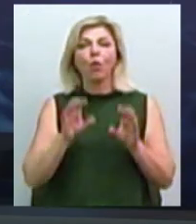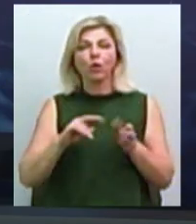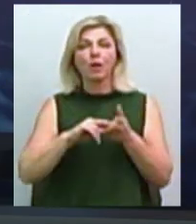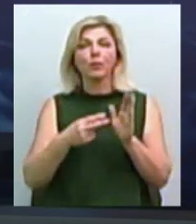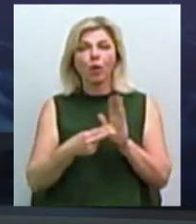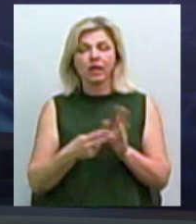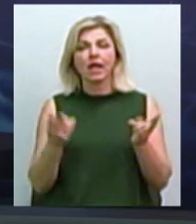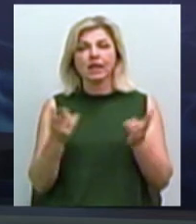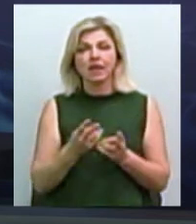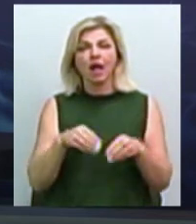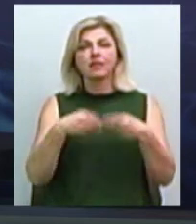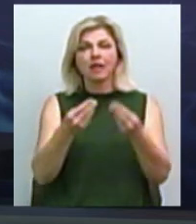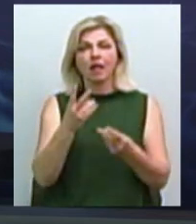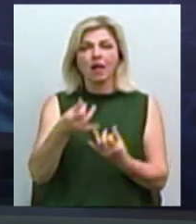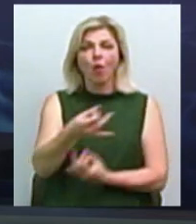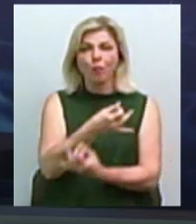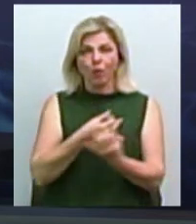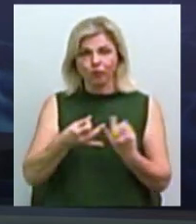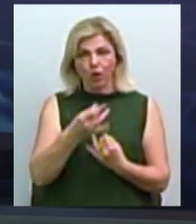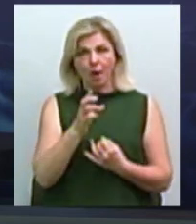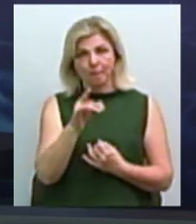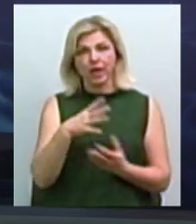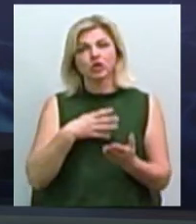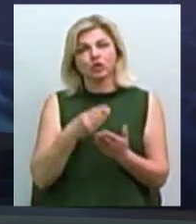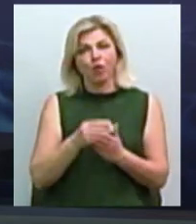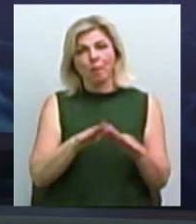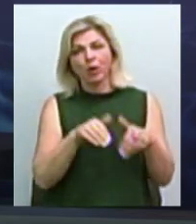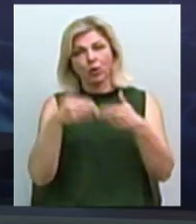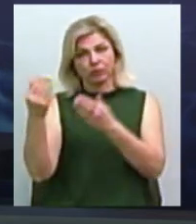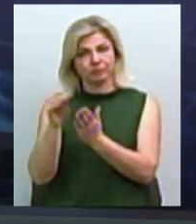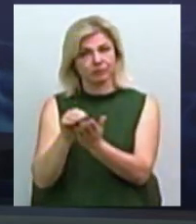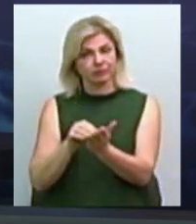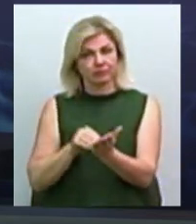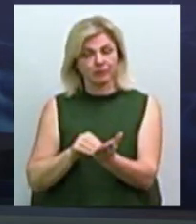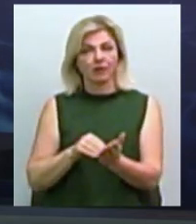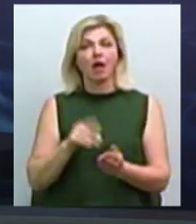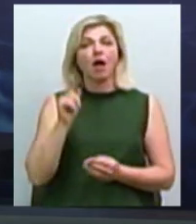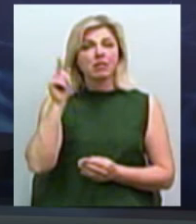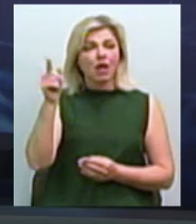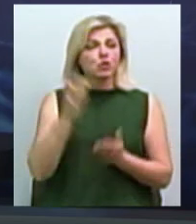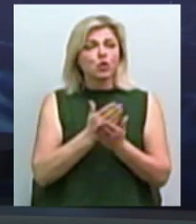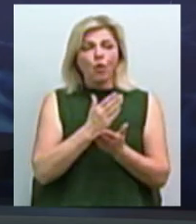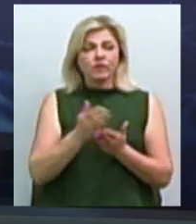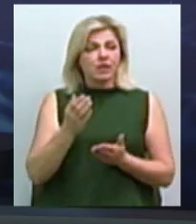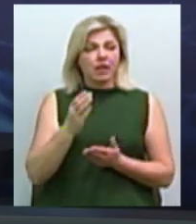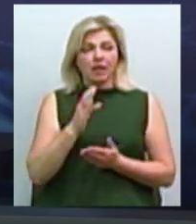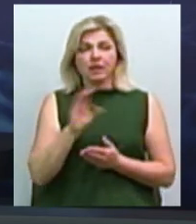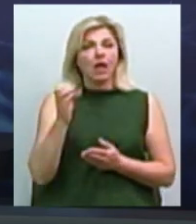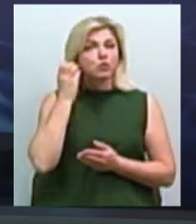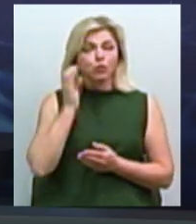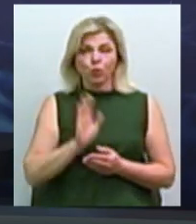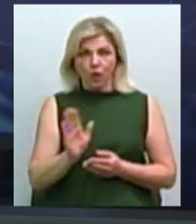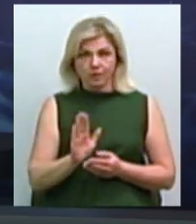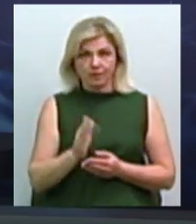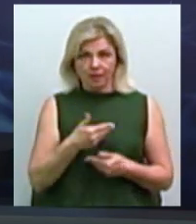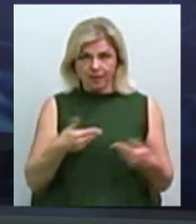законопроєкти, треба було дати на громадське обговорення. Ми би подали свої пропозиції, але і не хочуть сказати, що вони зовсім нас не дослухалися.